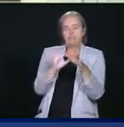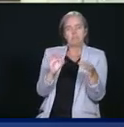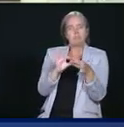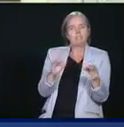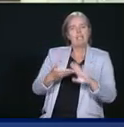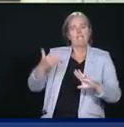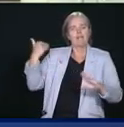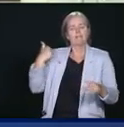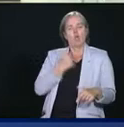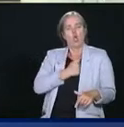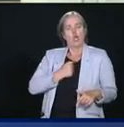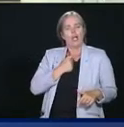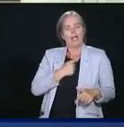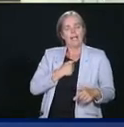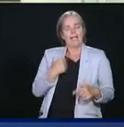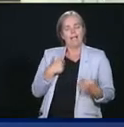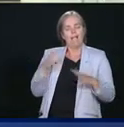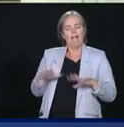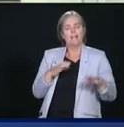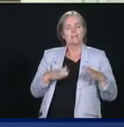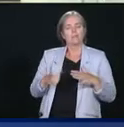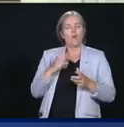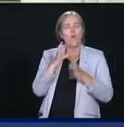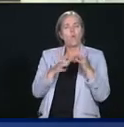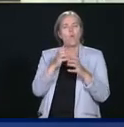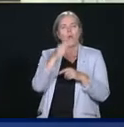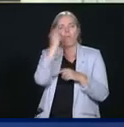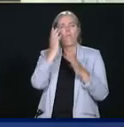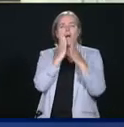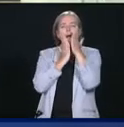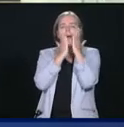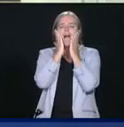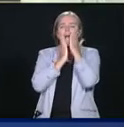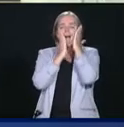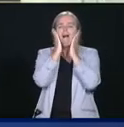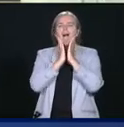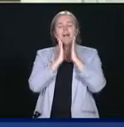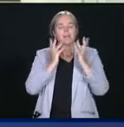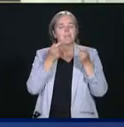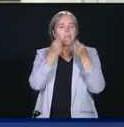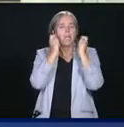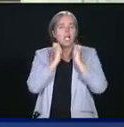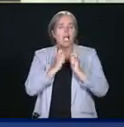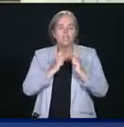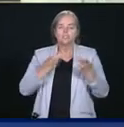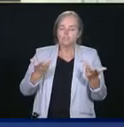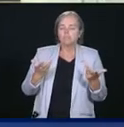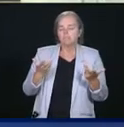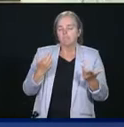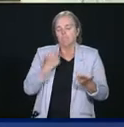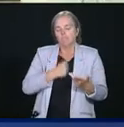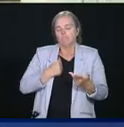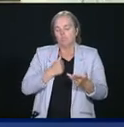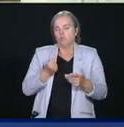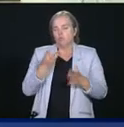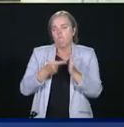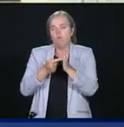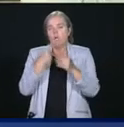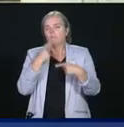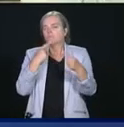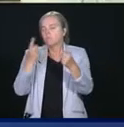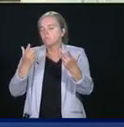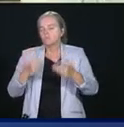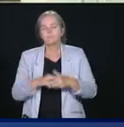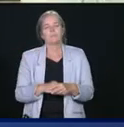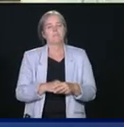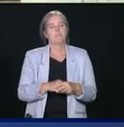profondément les actions qui ont pu blesser les gens. Mais en même temps, on doit se concentrer aujourd'hui à faire mieux,